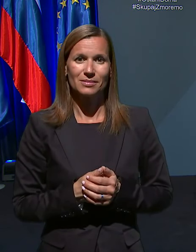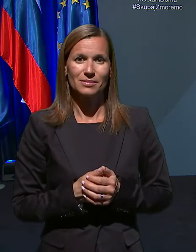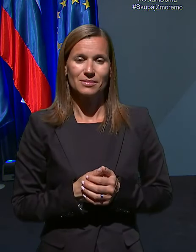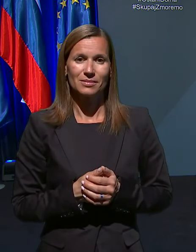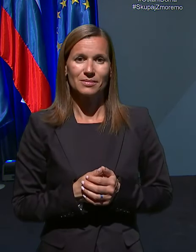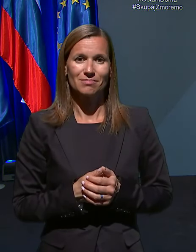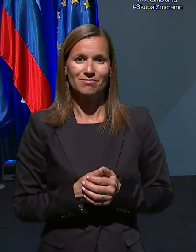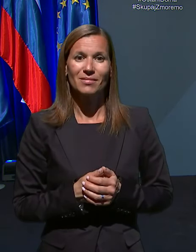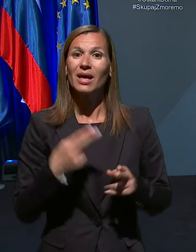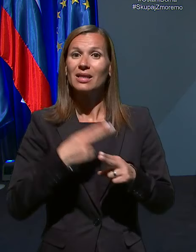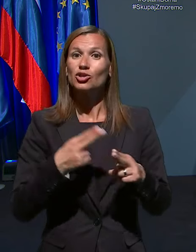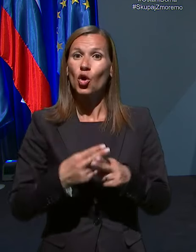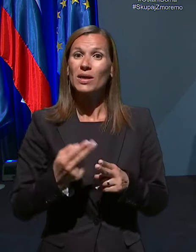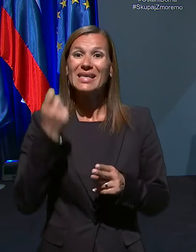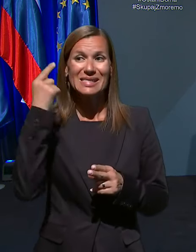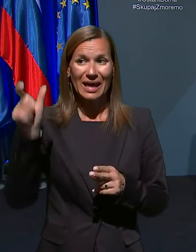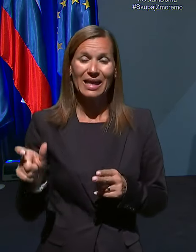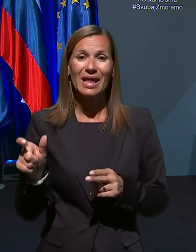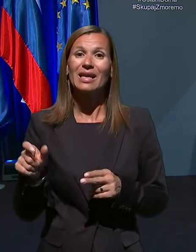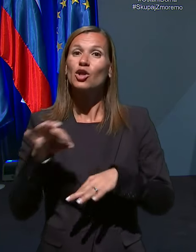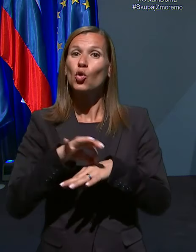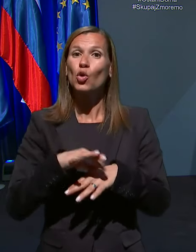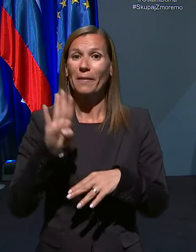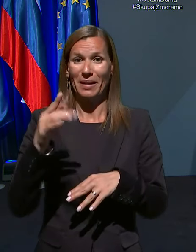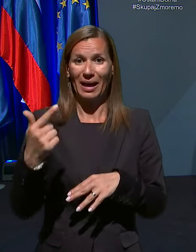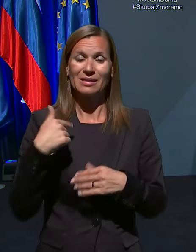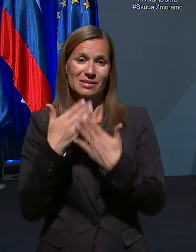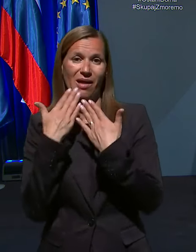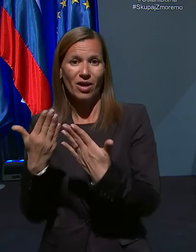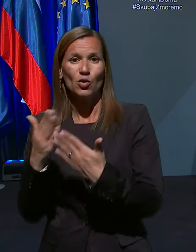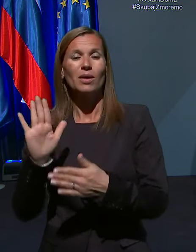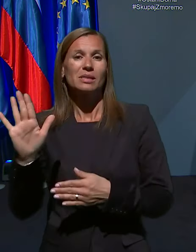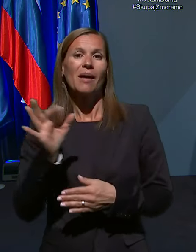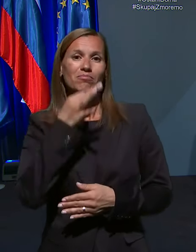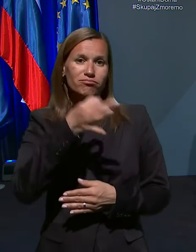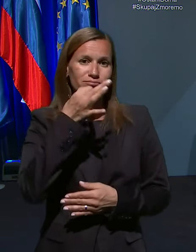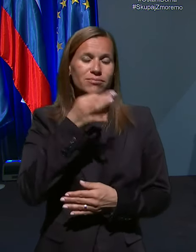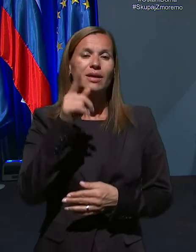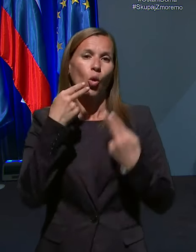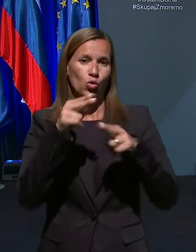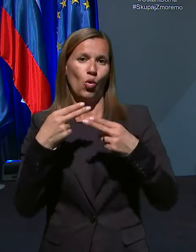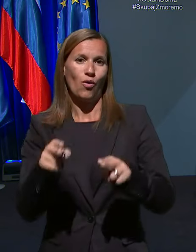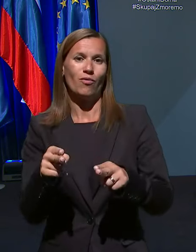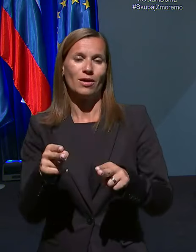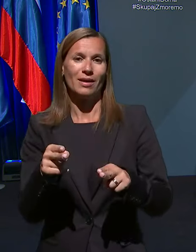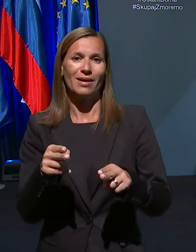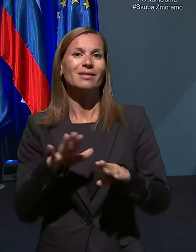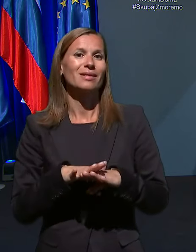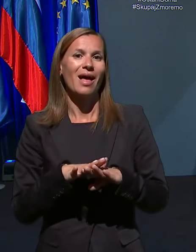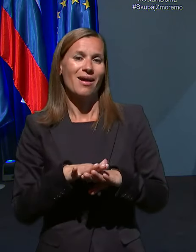Državni sekretarki, dr. Bregan se zahvaljujem za njeno predstavitev in za odgovore na vsa